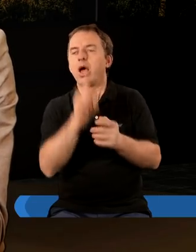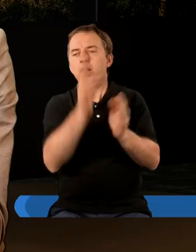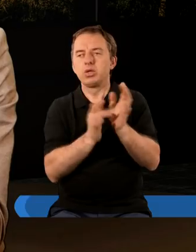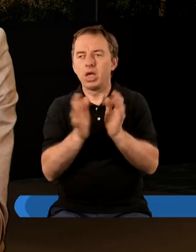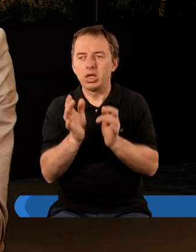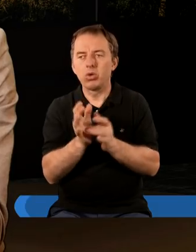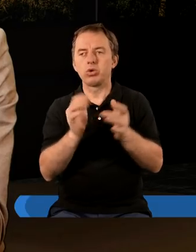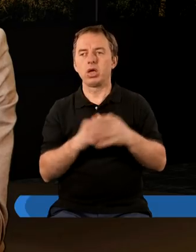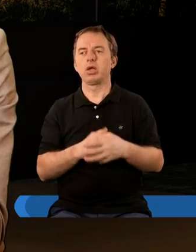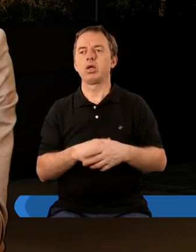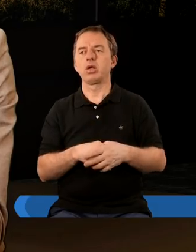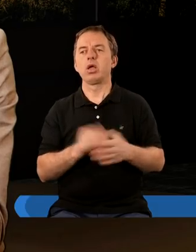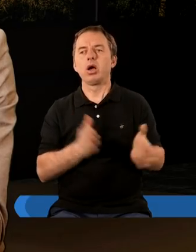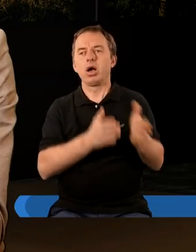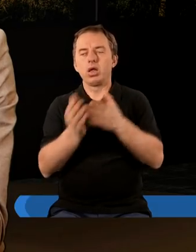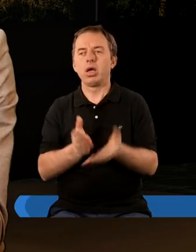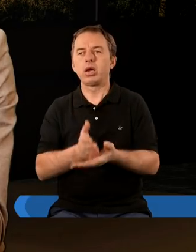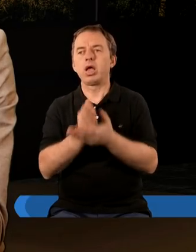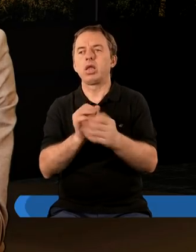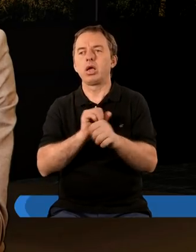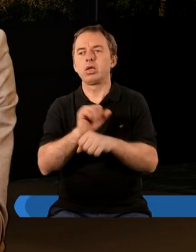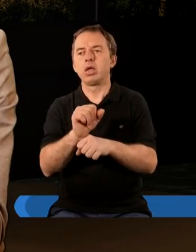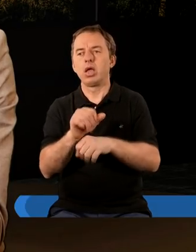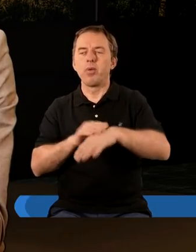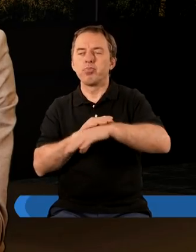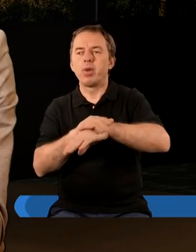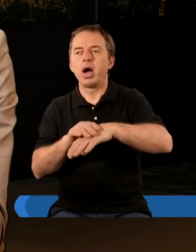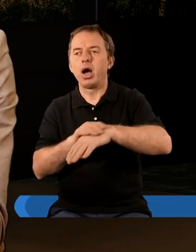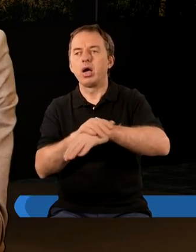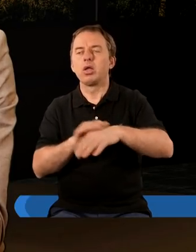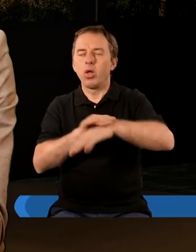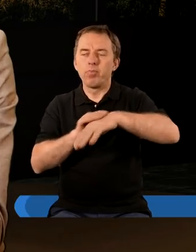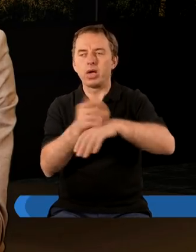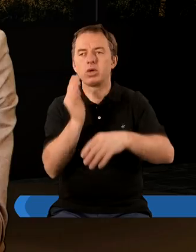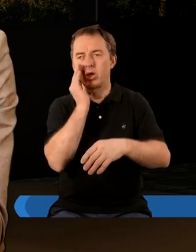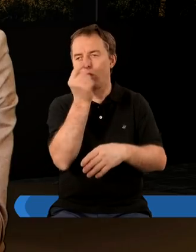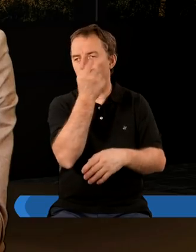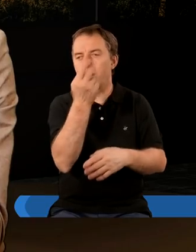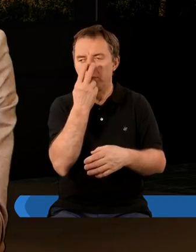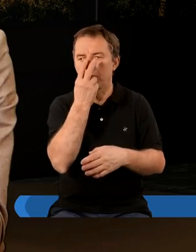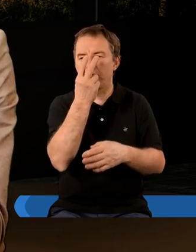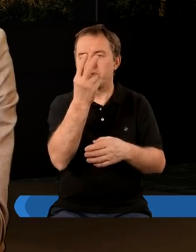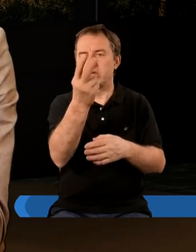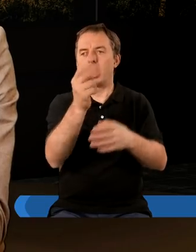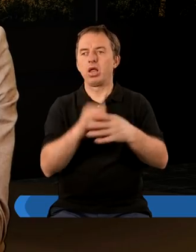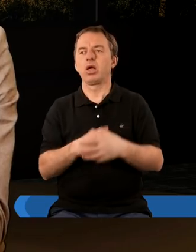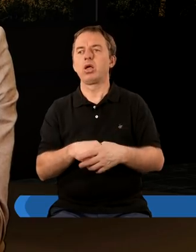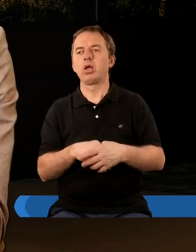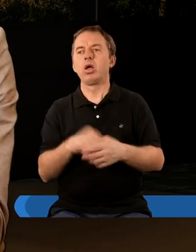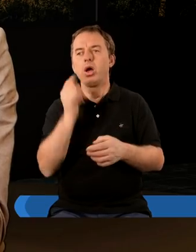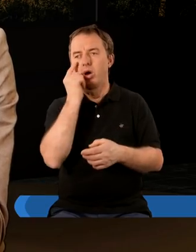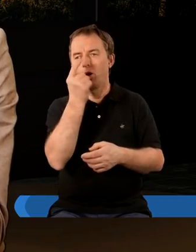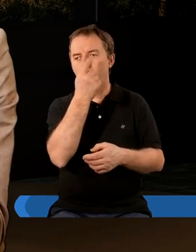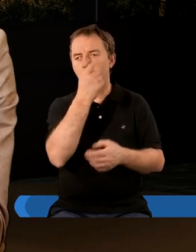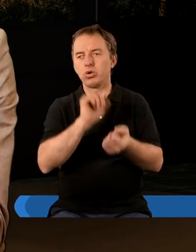na nim i kolejną radą jest maść do namaszczenia oczu abyśmy widzieli i